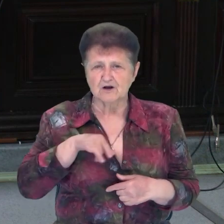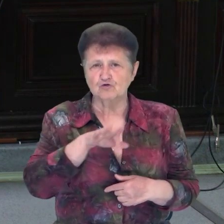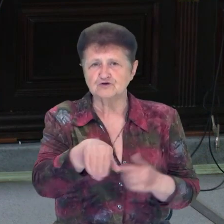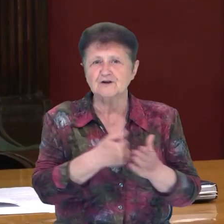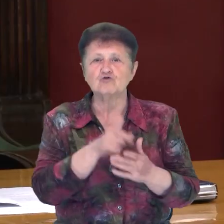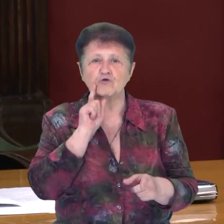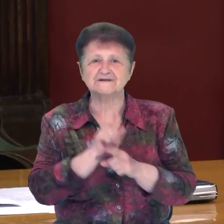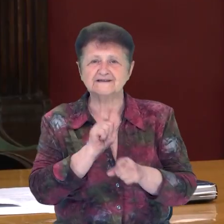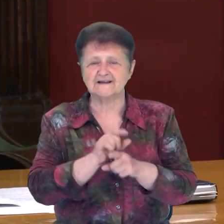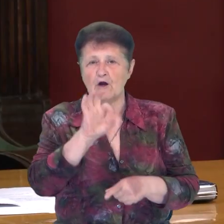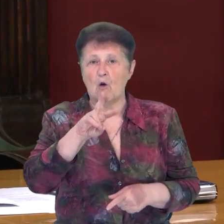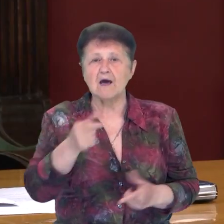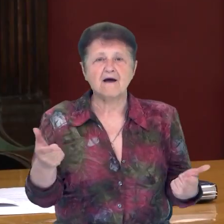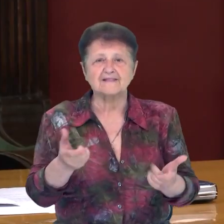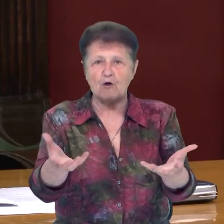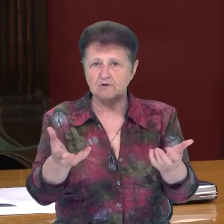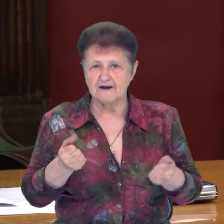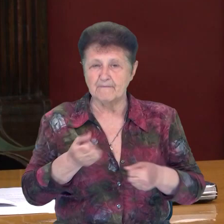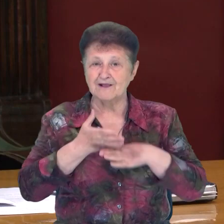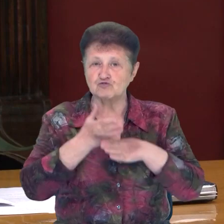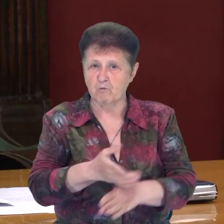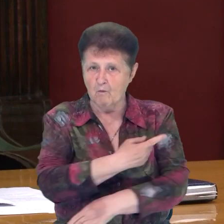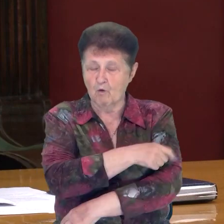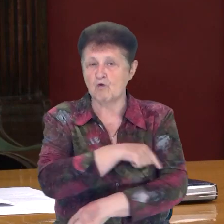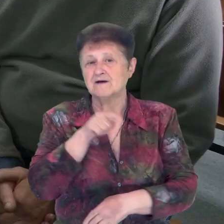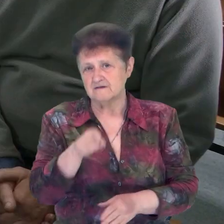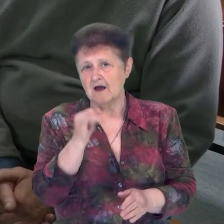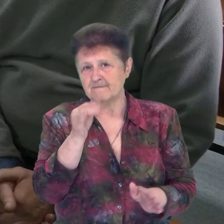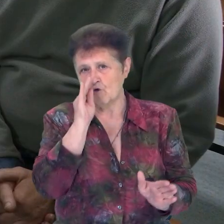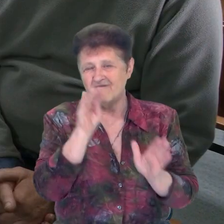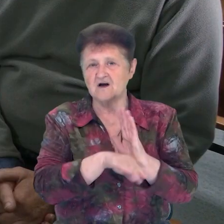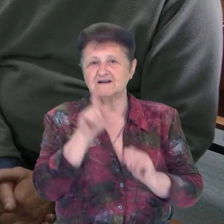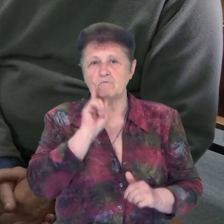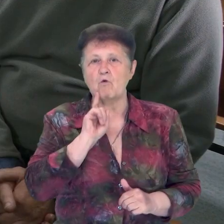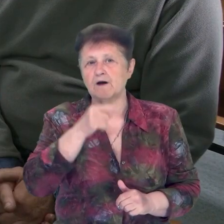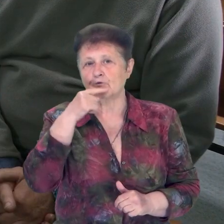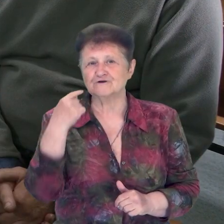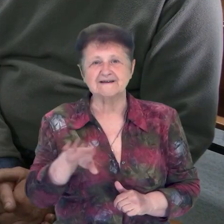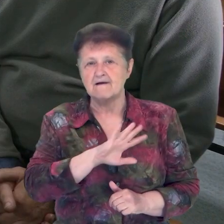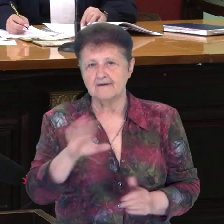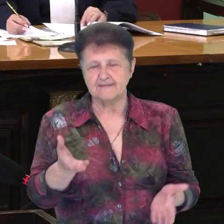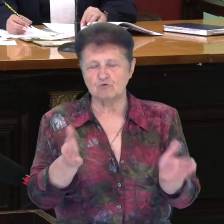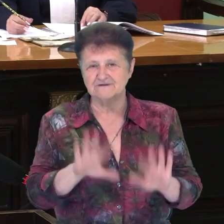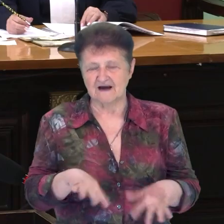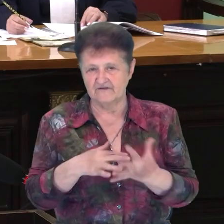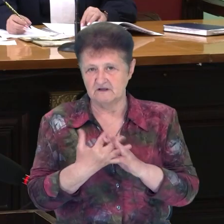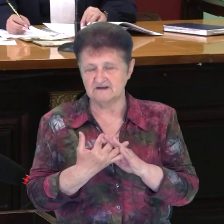сестри Олега, де отримали першу допомогу. Там і переховувались, поки росіяни не залишили село.